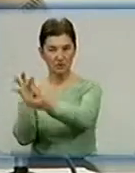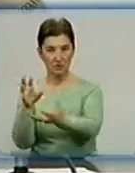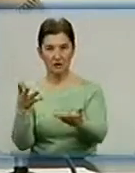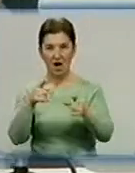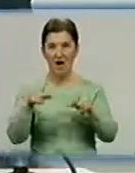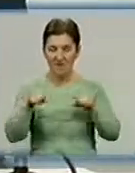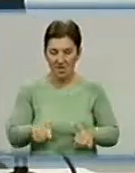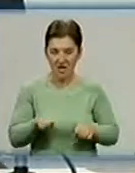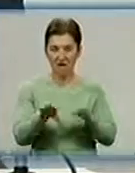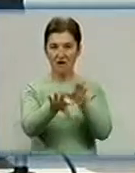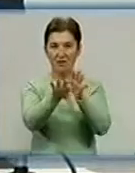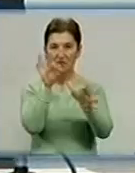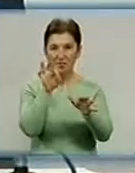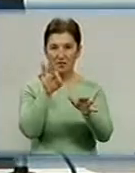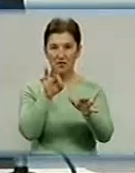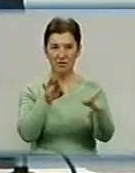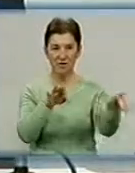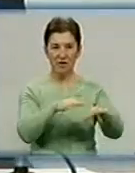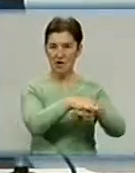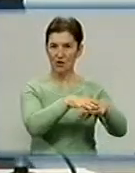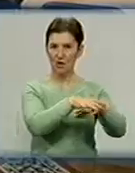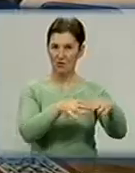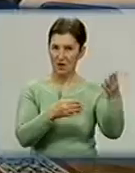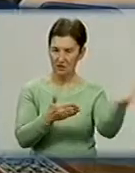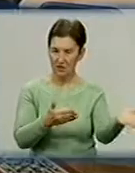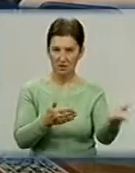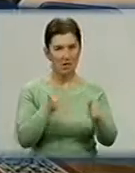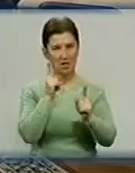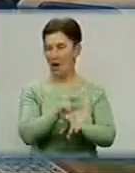позицію все-таки, наверное, громады. Це однозначно.